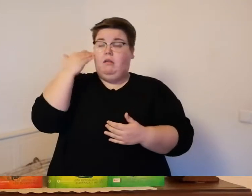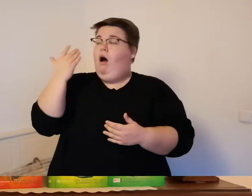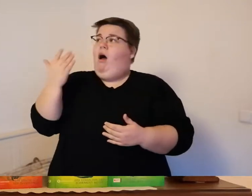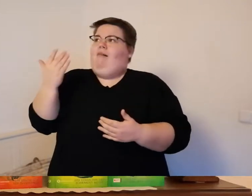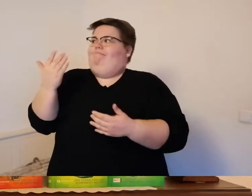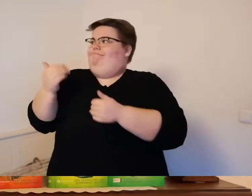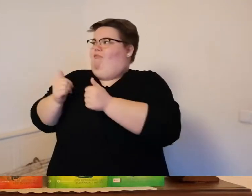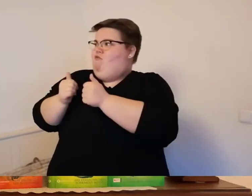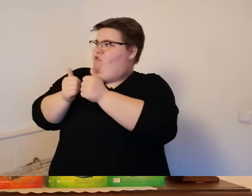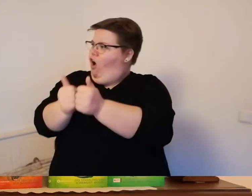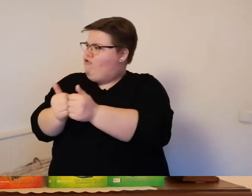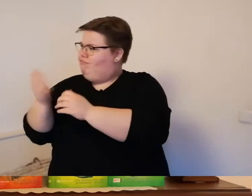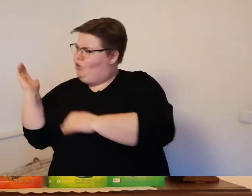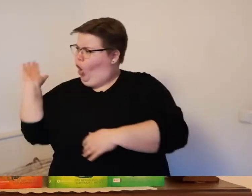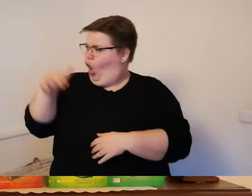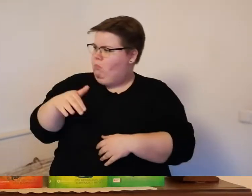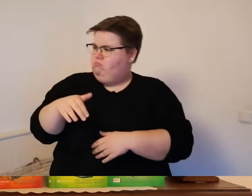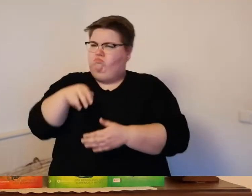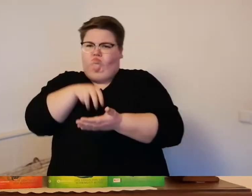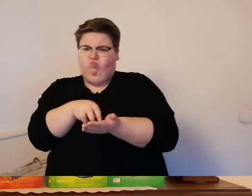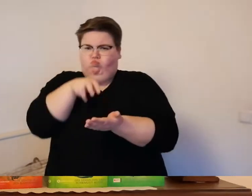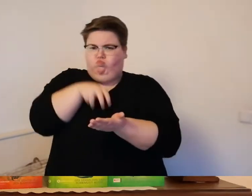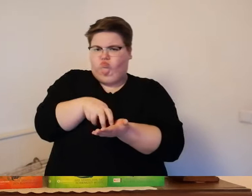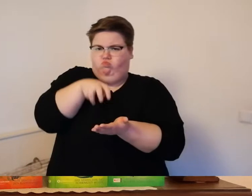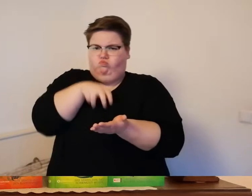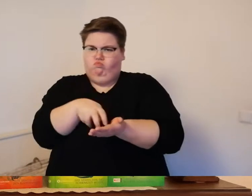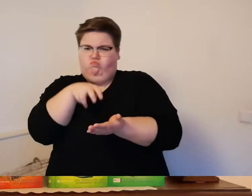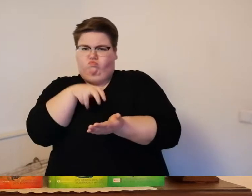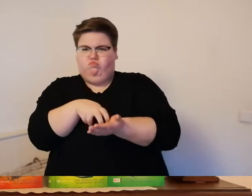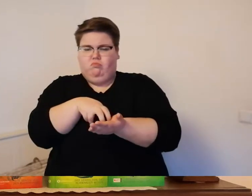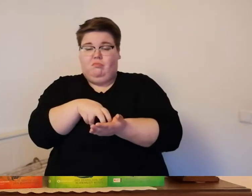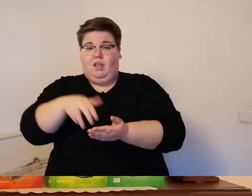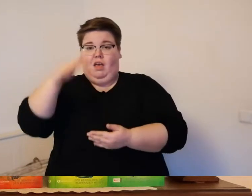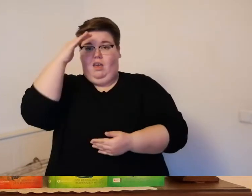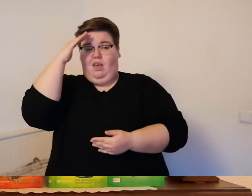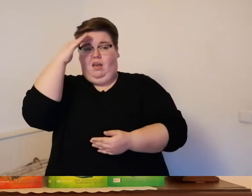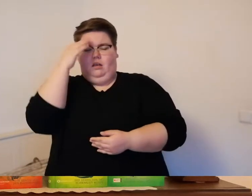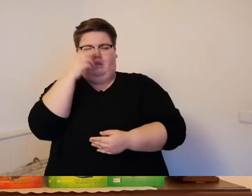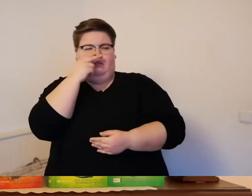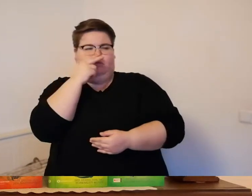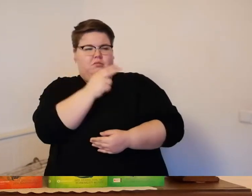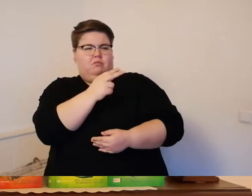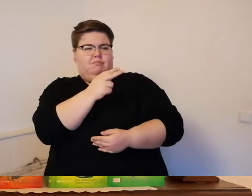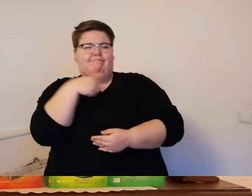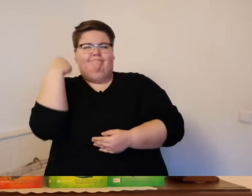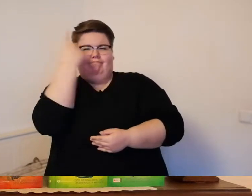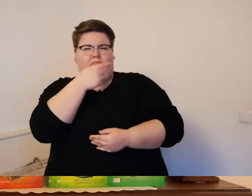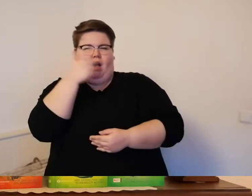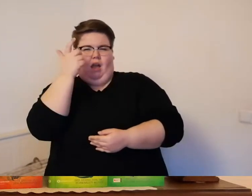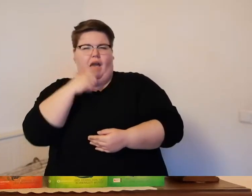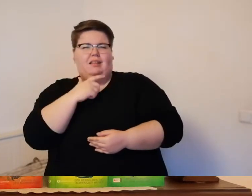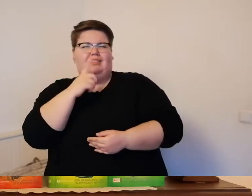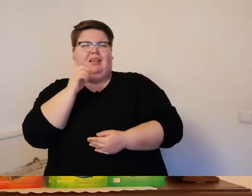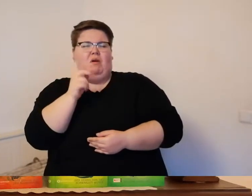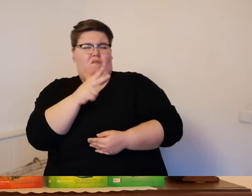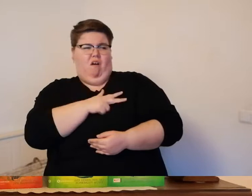und stapfte sofort los er wirkte grimmig und entschlossen doch eric hatte die angst in der stimme seines freundes gehört er